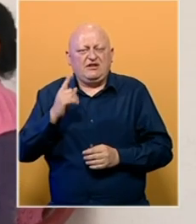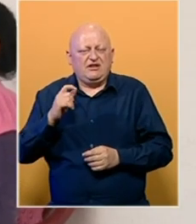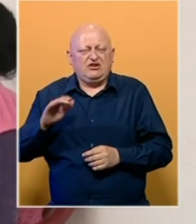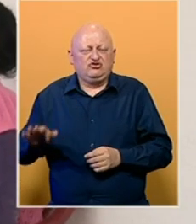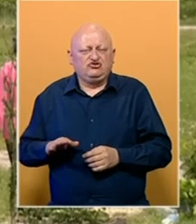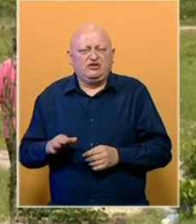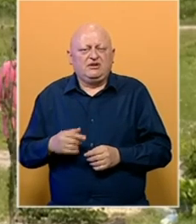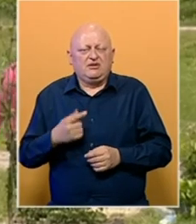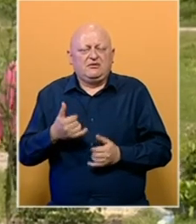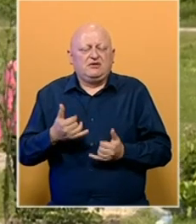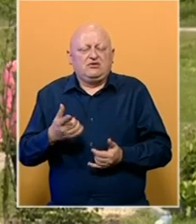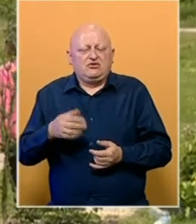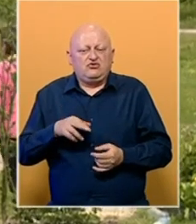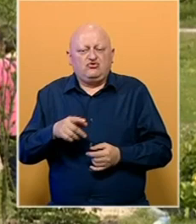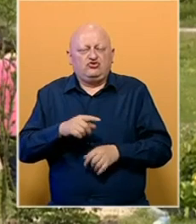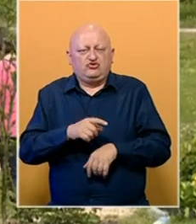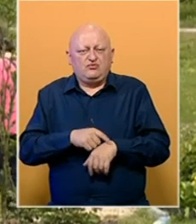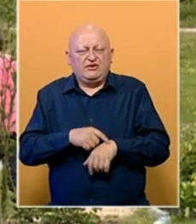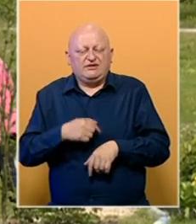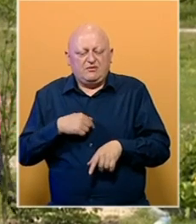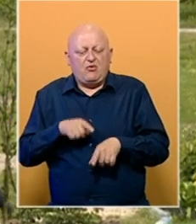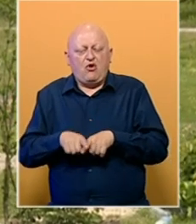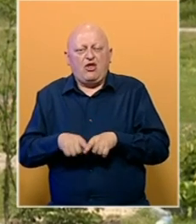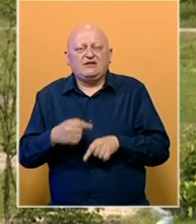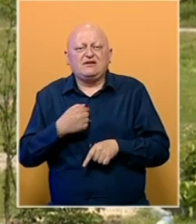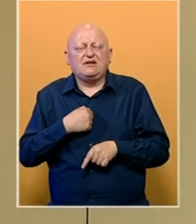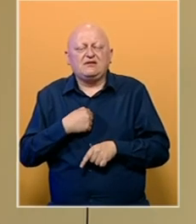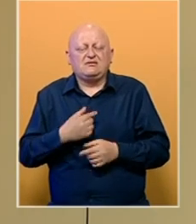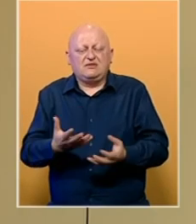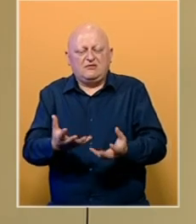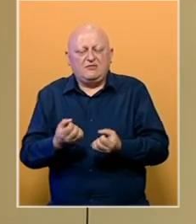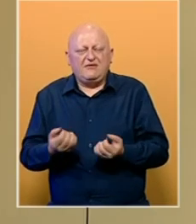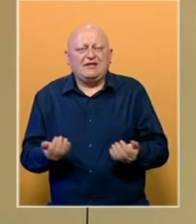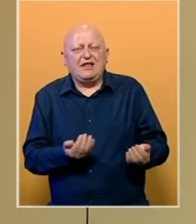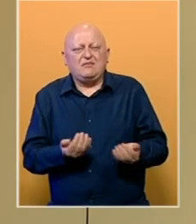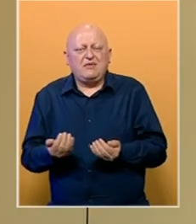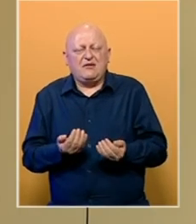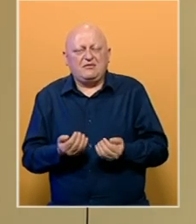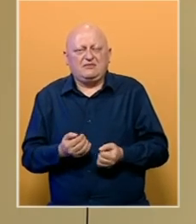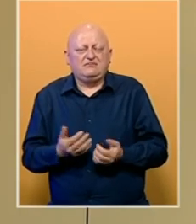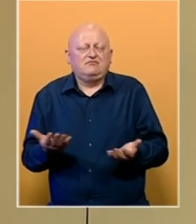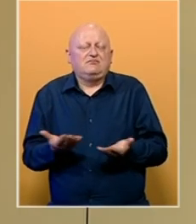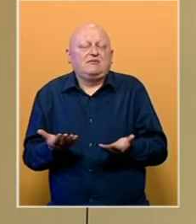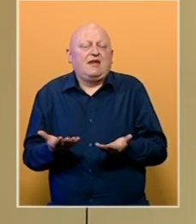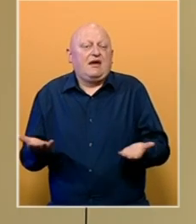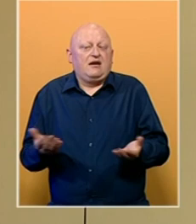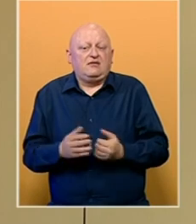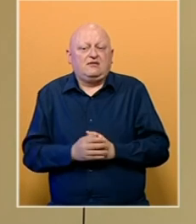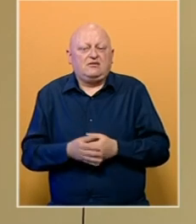Evo, mi smo upravo došli u tom trenutku, moja kolegica i ja prihvatile bebu i nekako, eto,